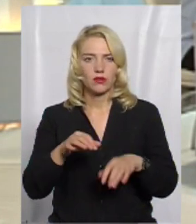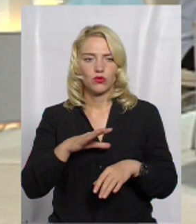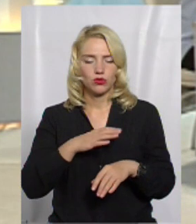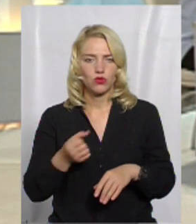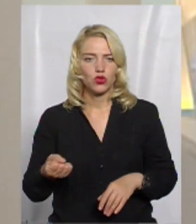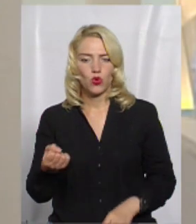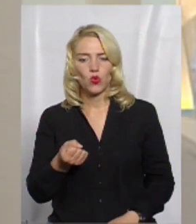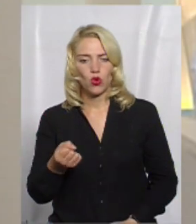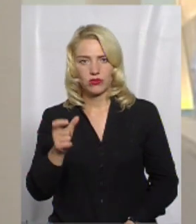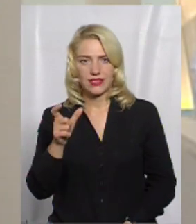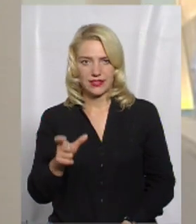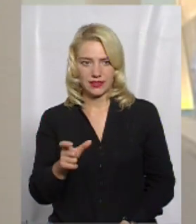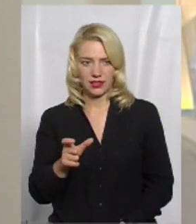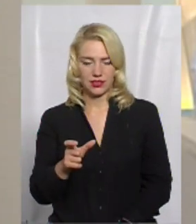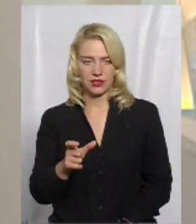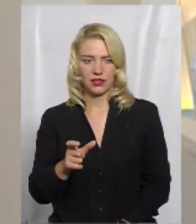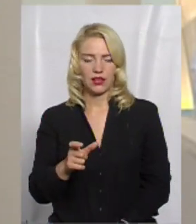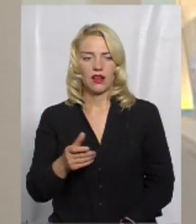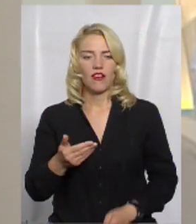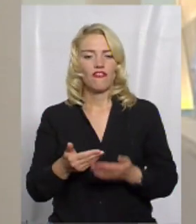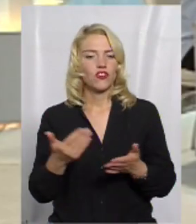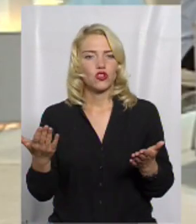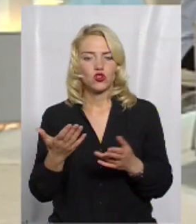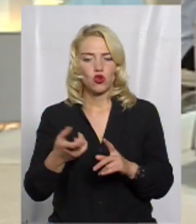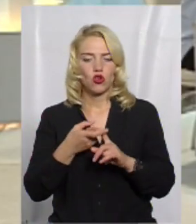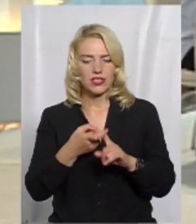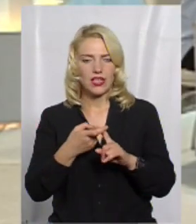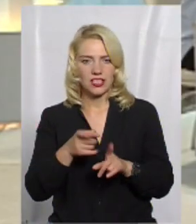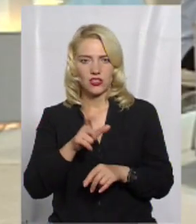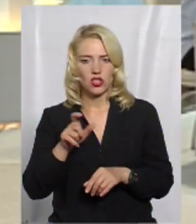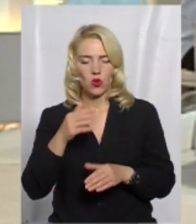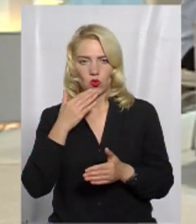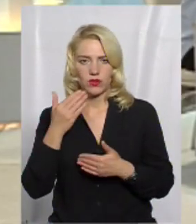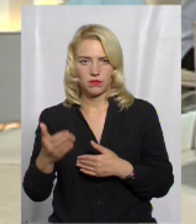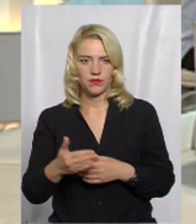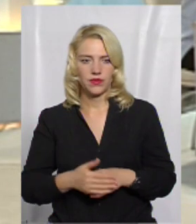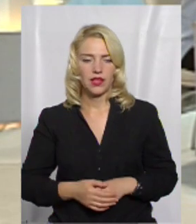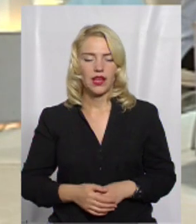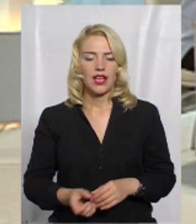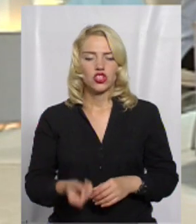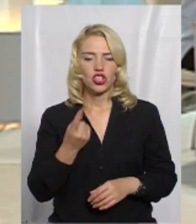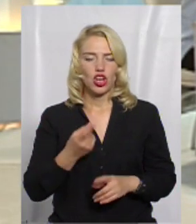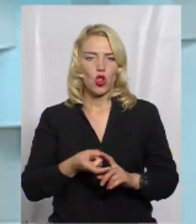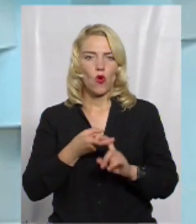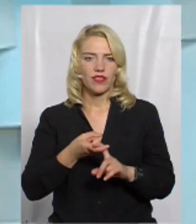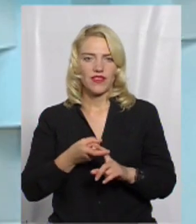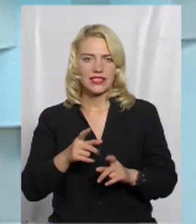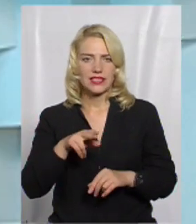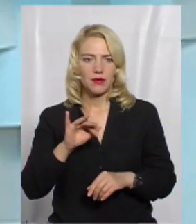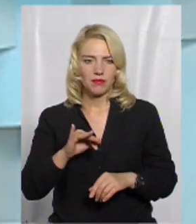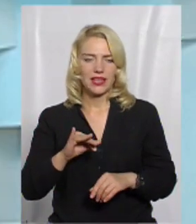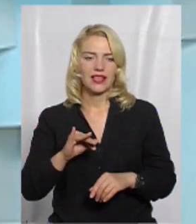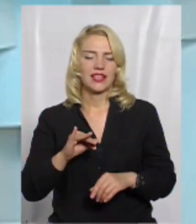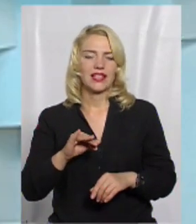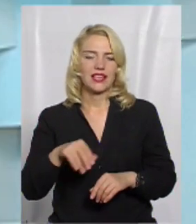бути носій. Від чого заражаються люди? Ну, джерело інфекції при дифтерії – це